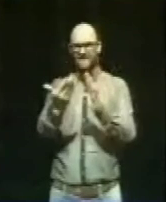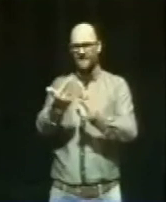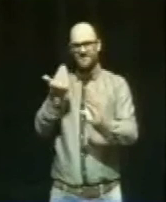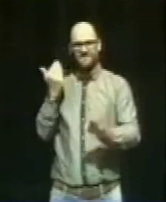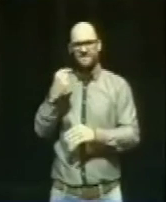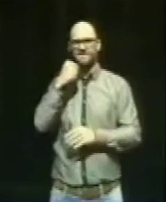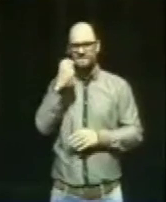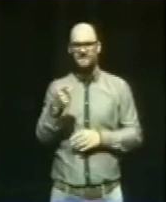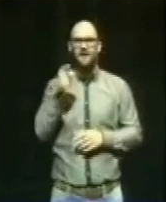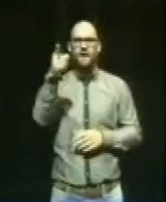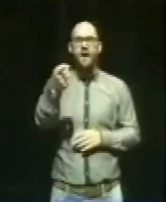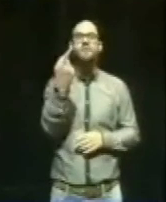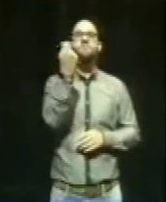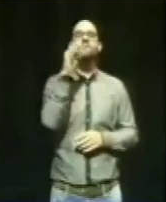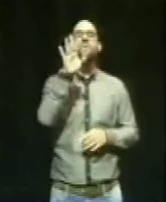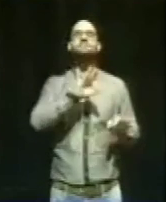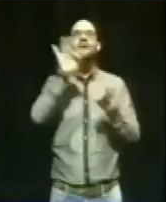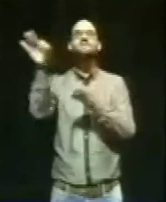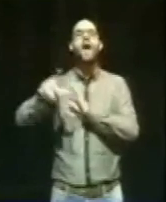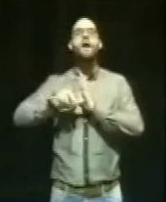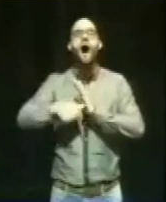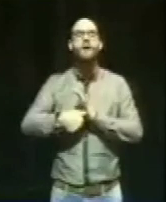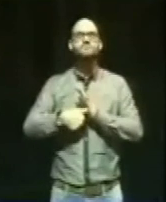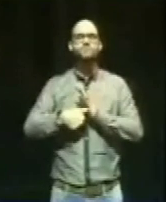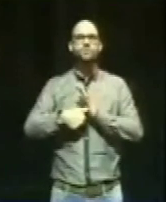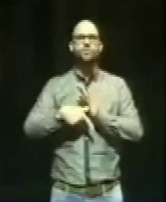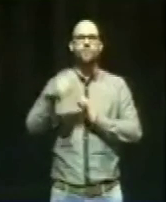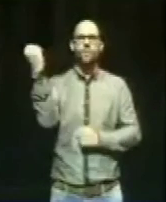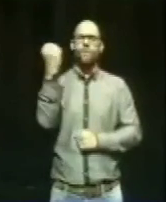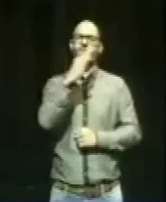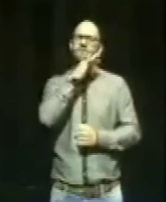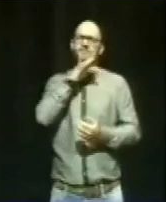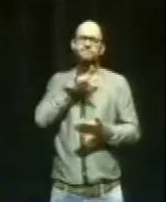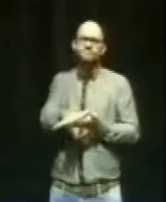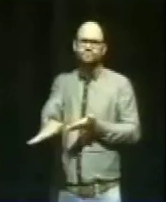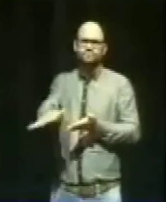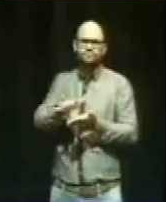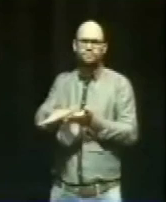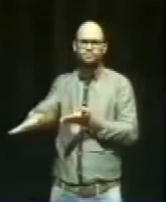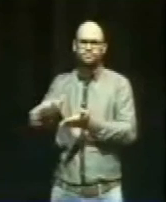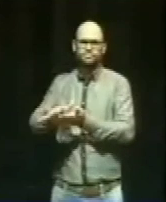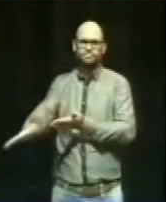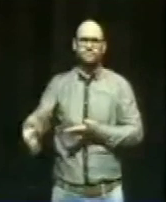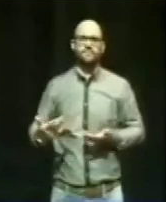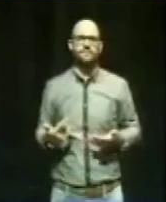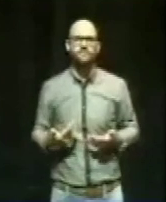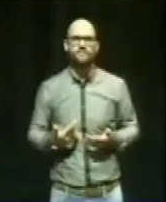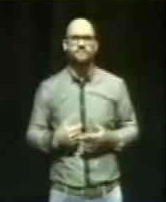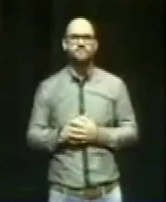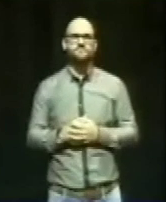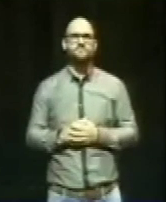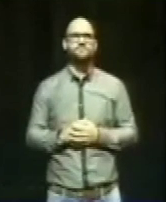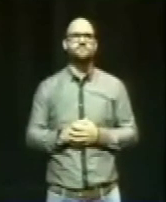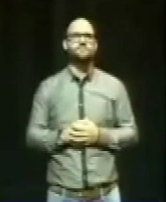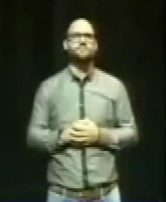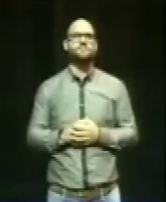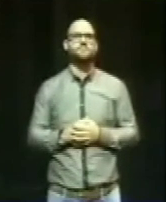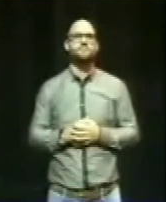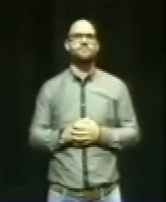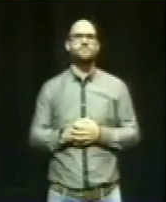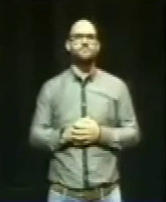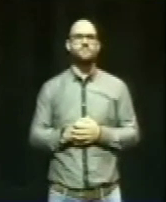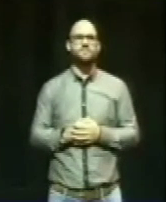Transferleistungen ausgeben. Er würde reichen, um monatlich jedem Bundesbürger 1.000 Euro Daraleinsvorsorge